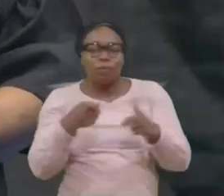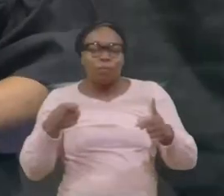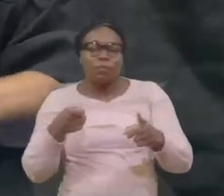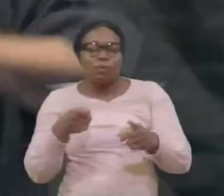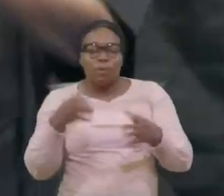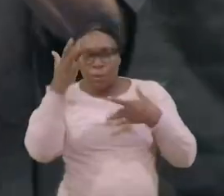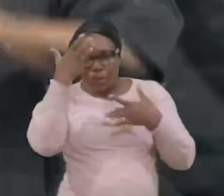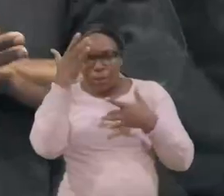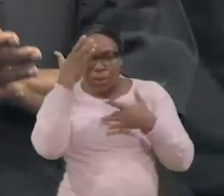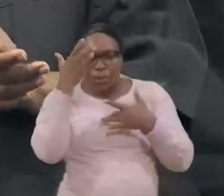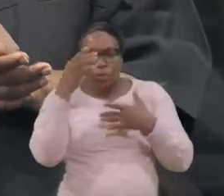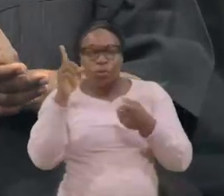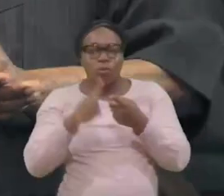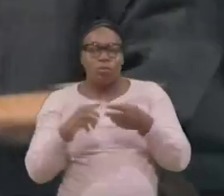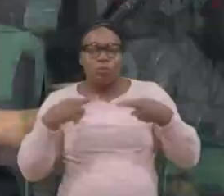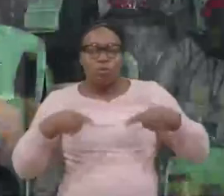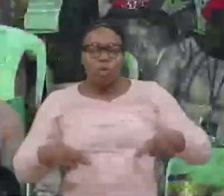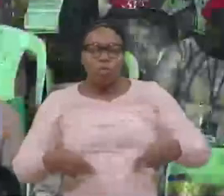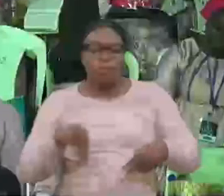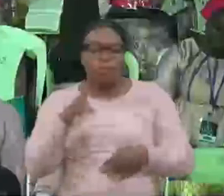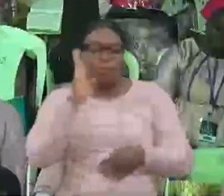vous serez restauré